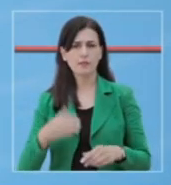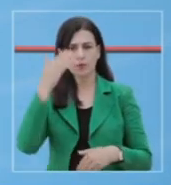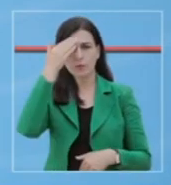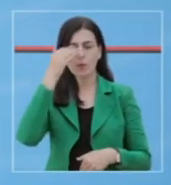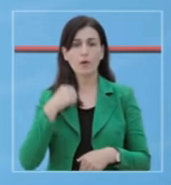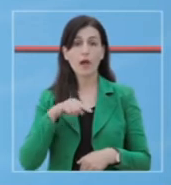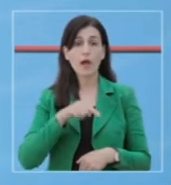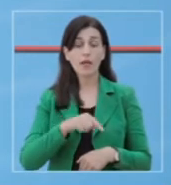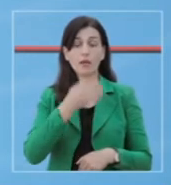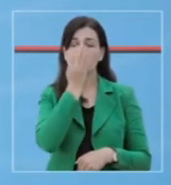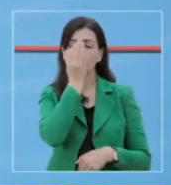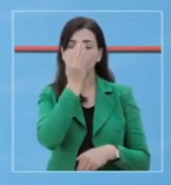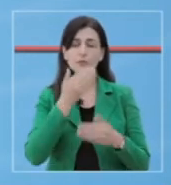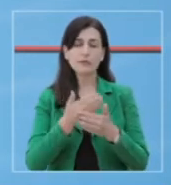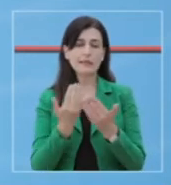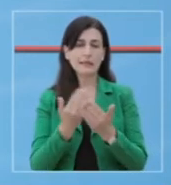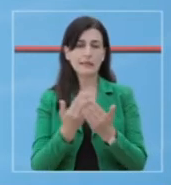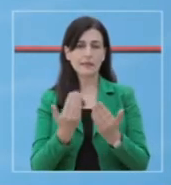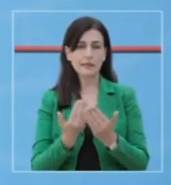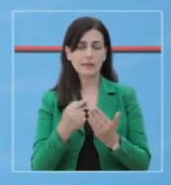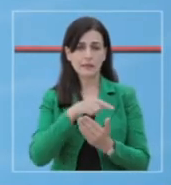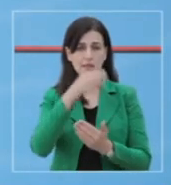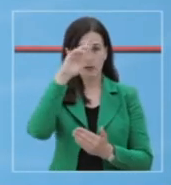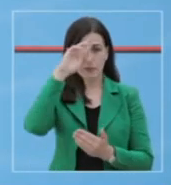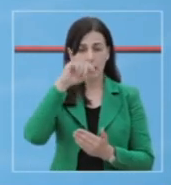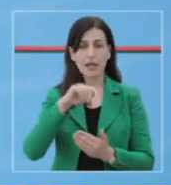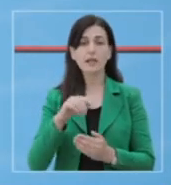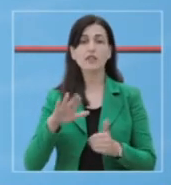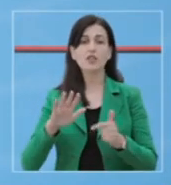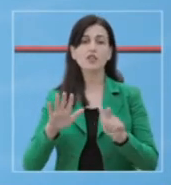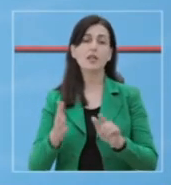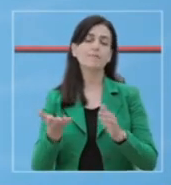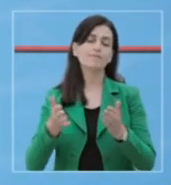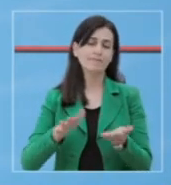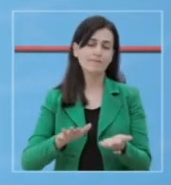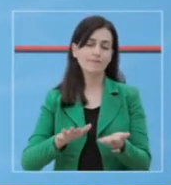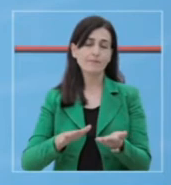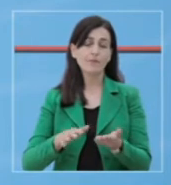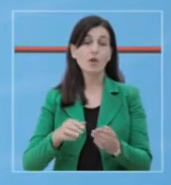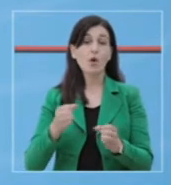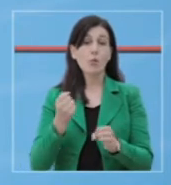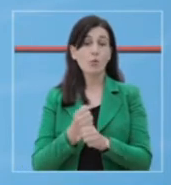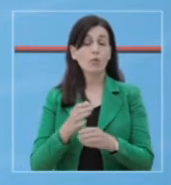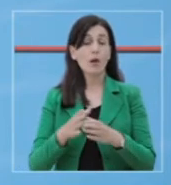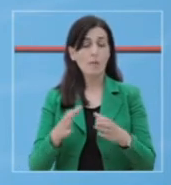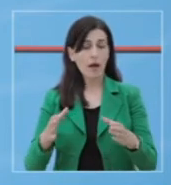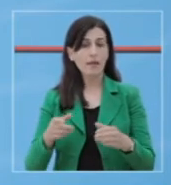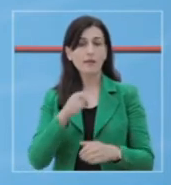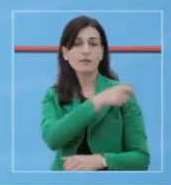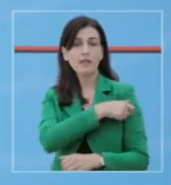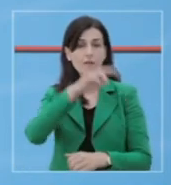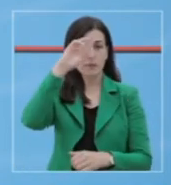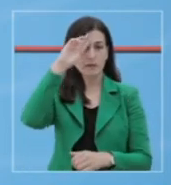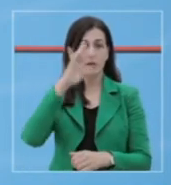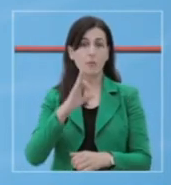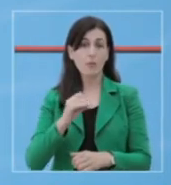disa ditve në terapi intensive, i në të buar, 67 vjeqari nuk ka mundur të mbjetoj, pavarësisht për pjekjeve të mëdha të